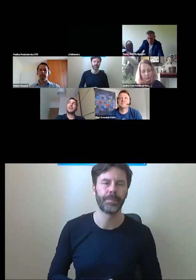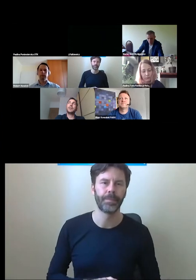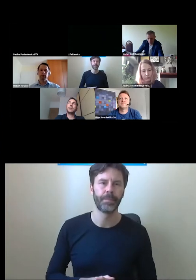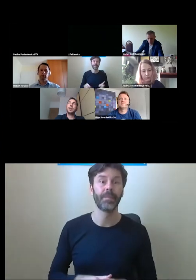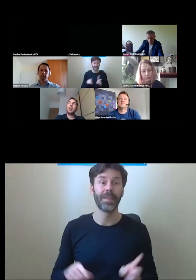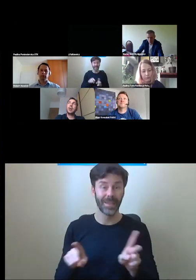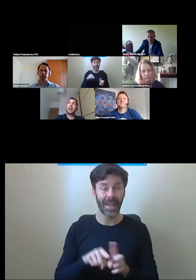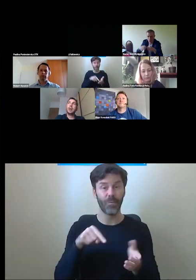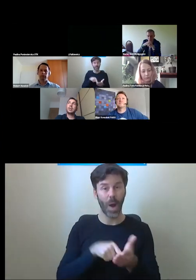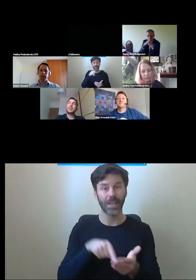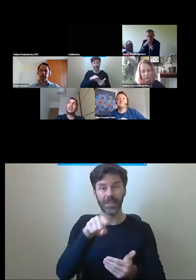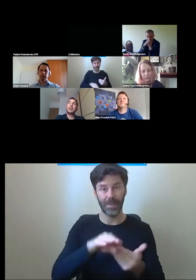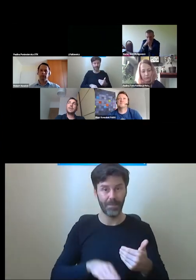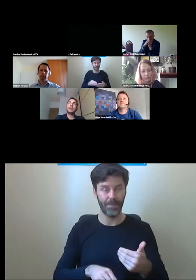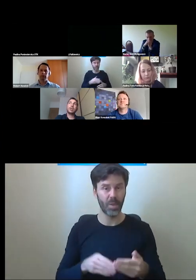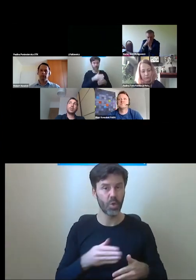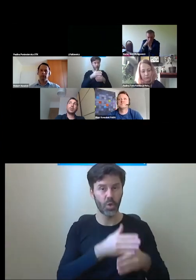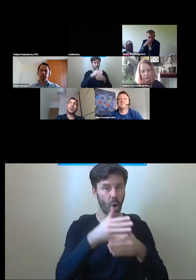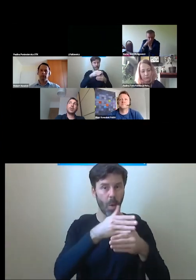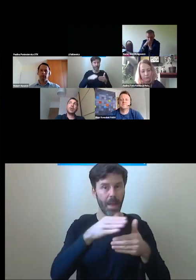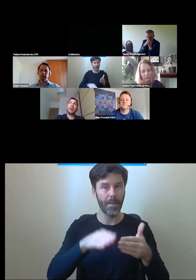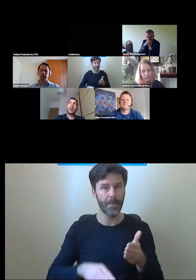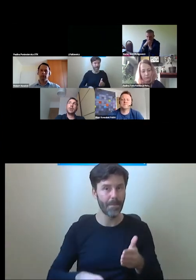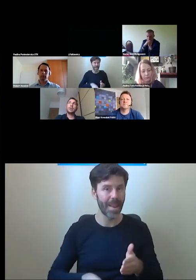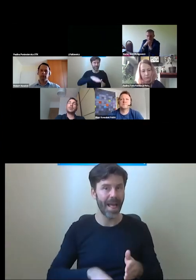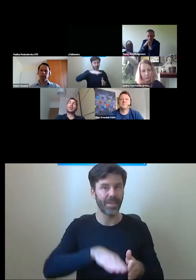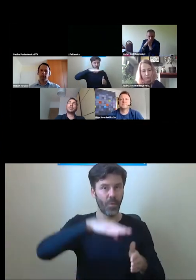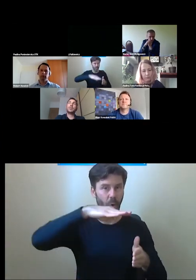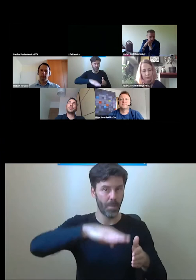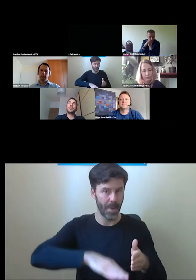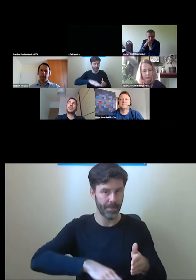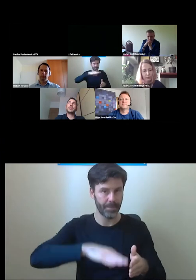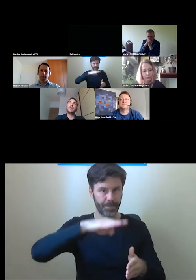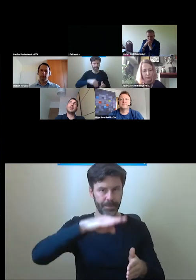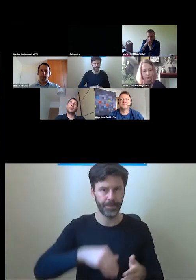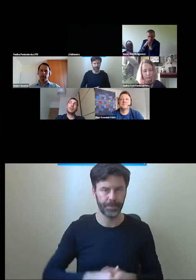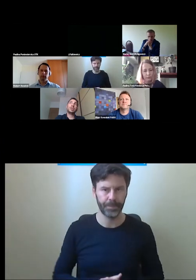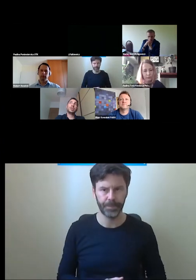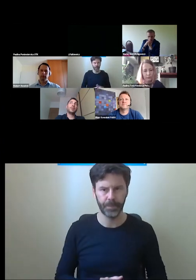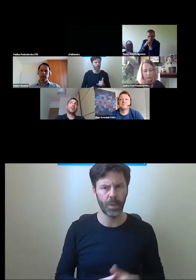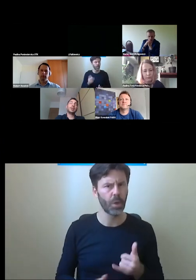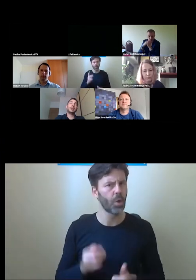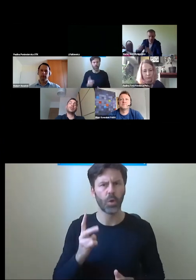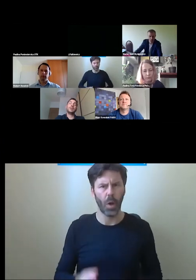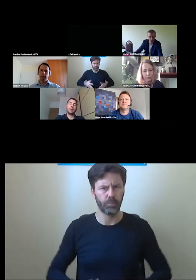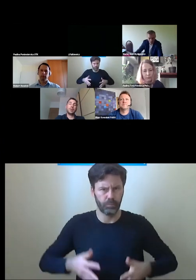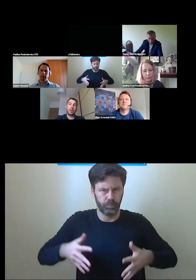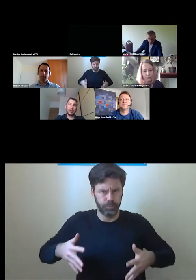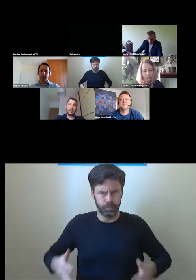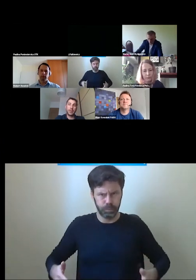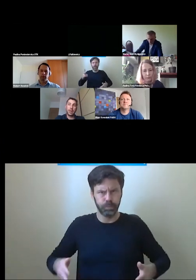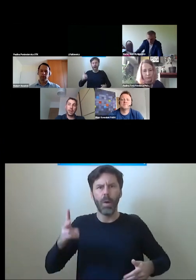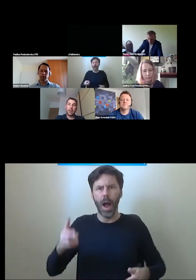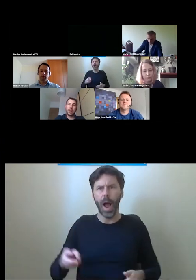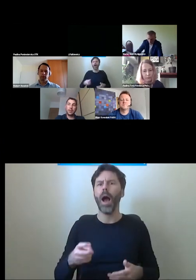przyschodowych z perspektywy osoby dosyć postawnej, poruszającej się na bardzo ciężkim wózku